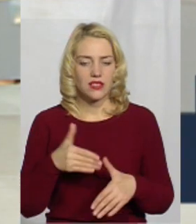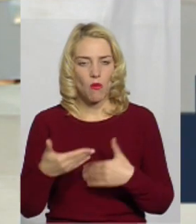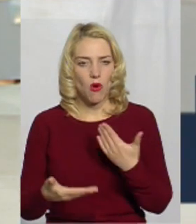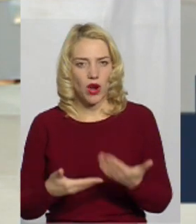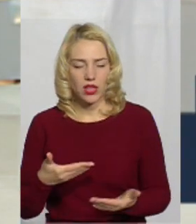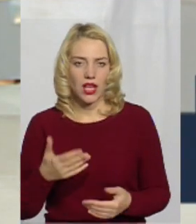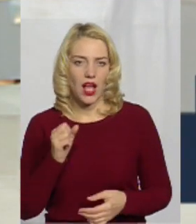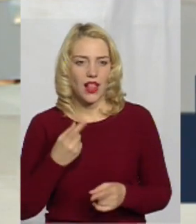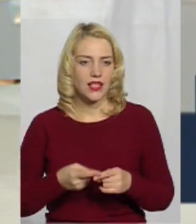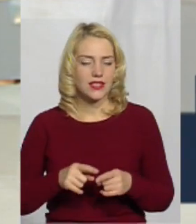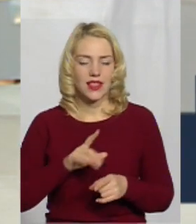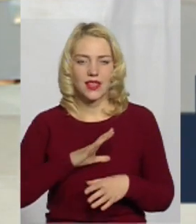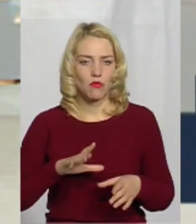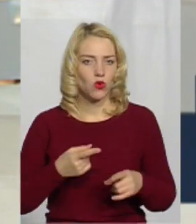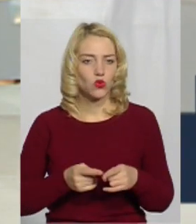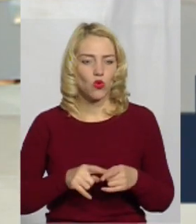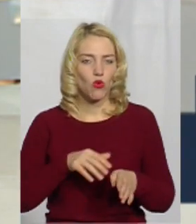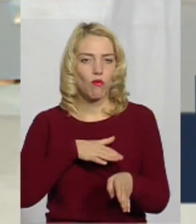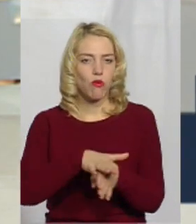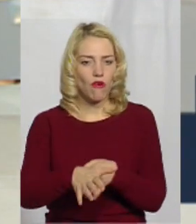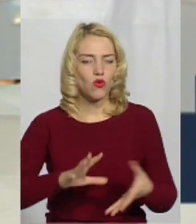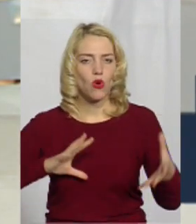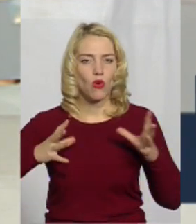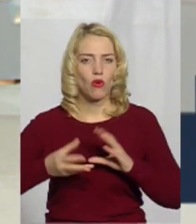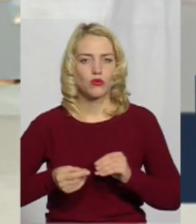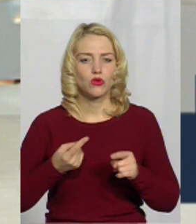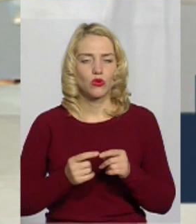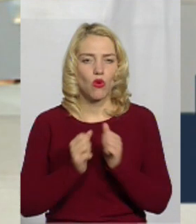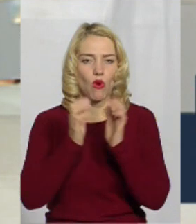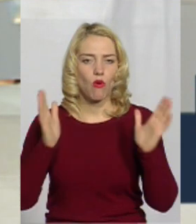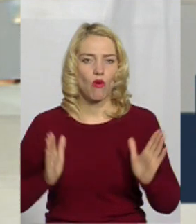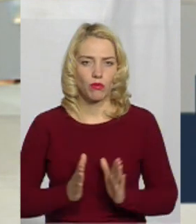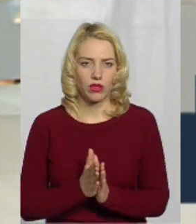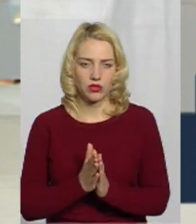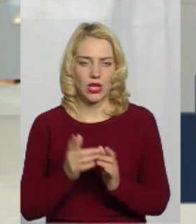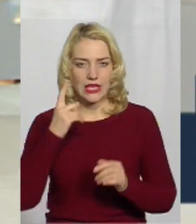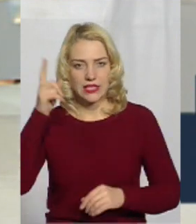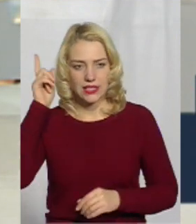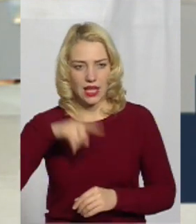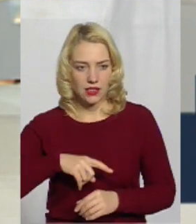але це не було того повного обсягу, повного комплексу оцього знань.